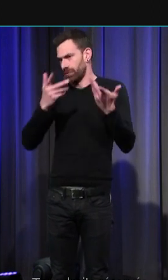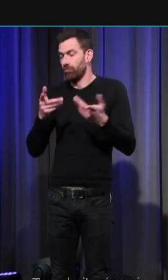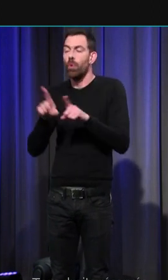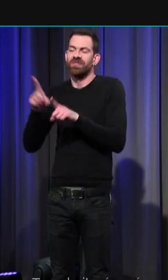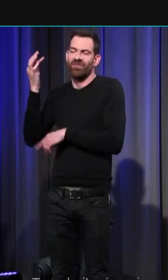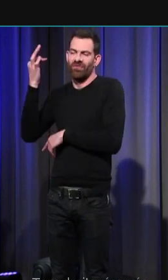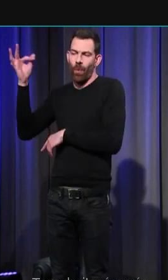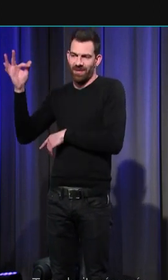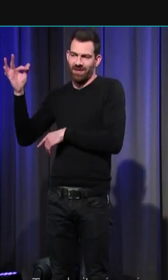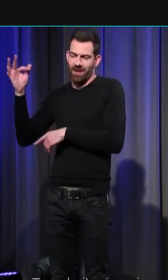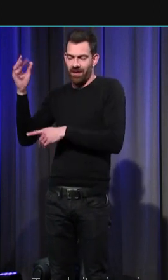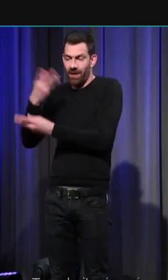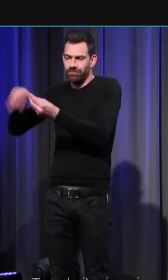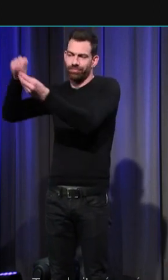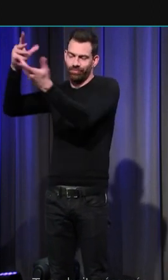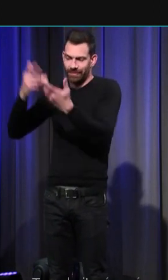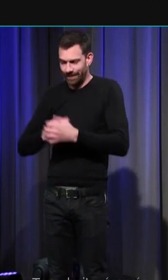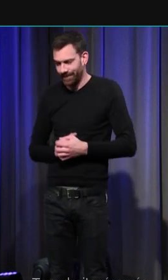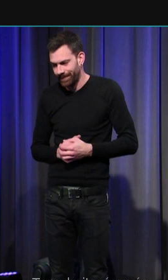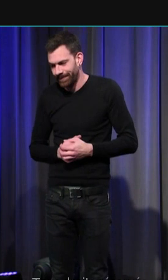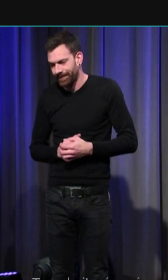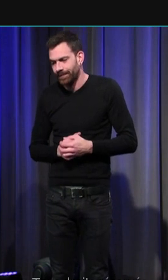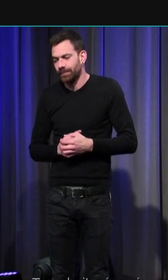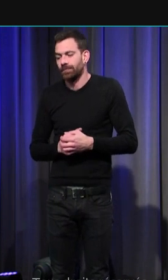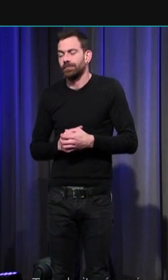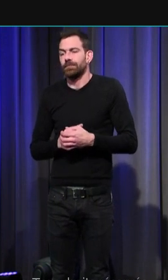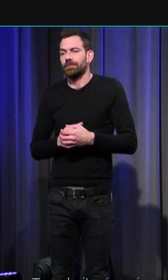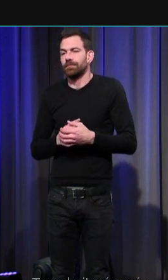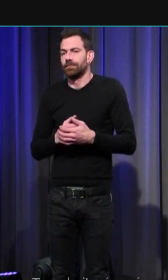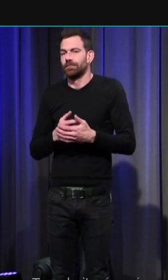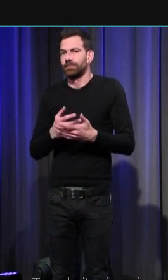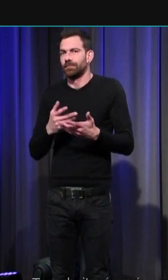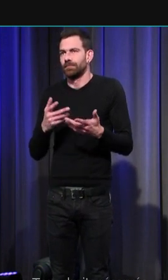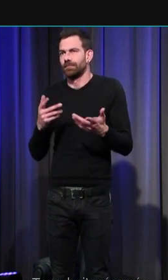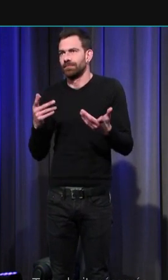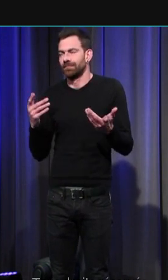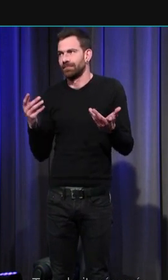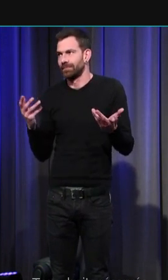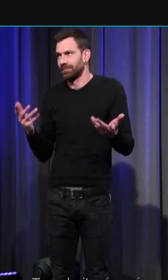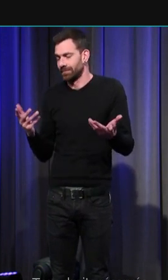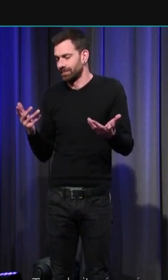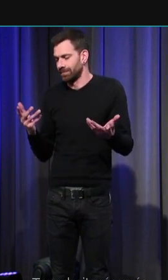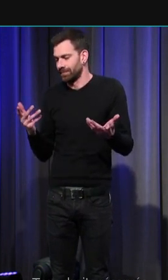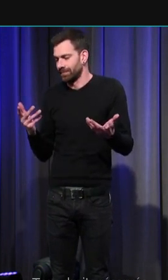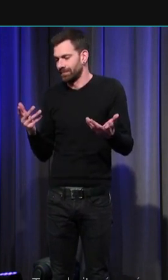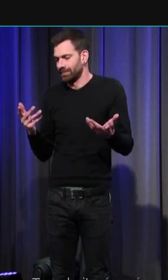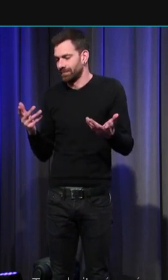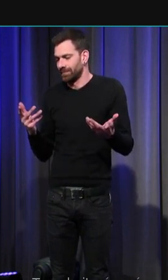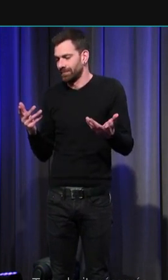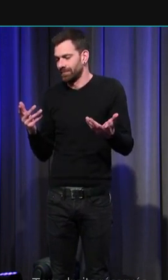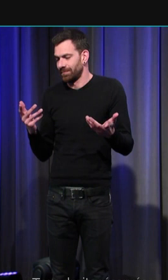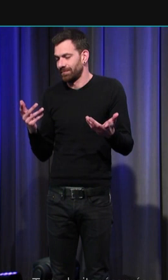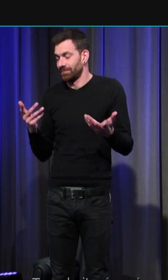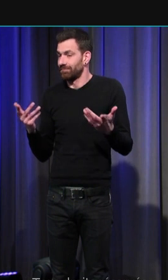est bien sûr en faveur du camp français intention de mettre en défaut